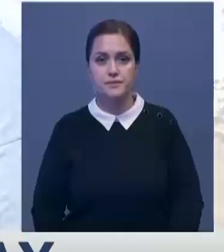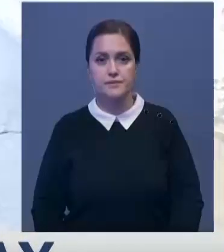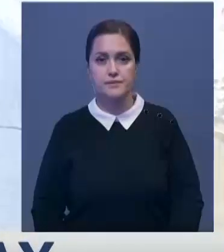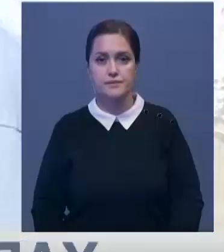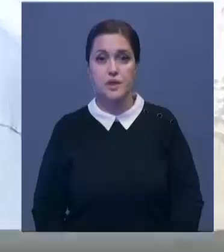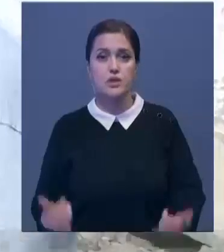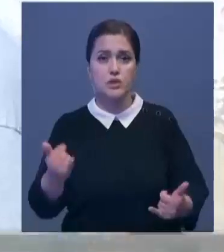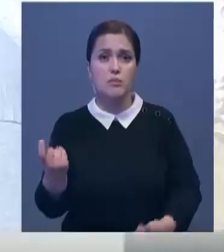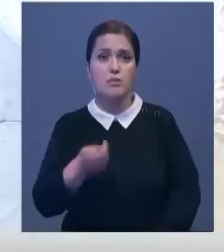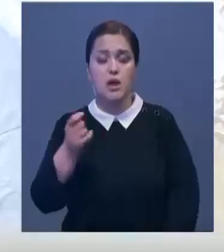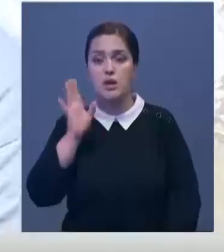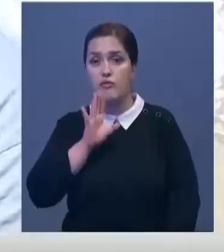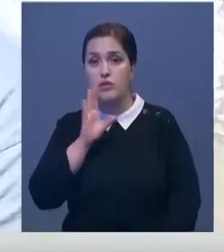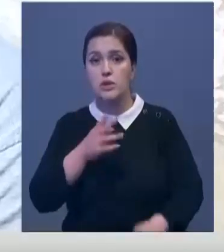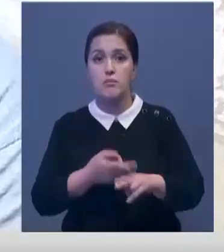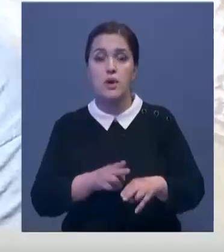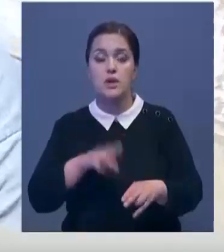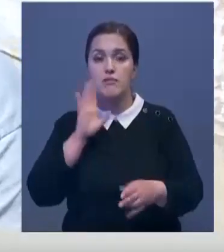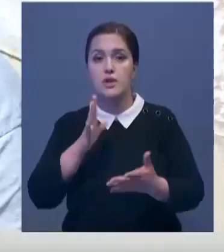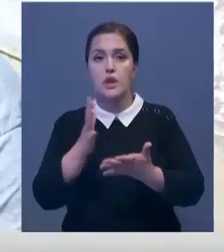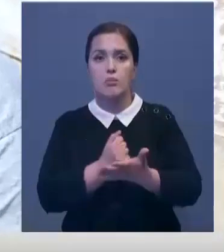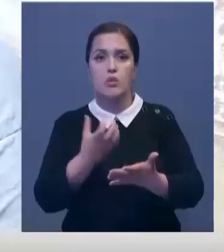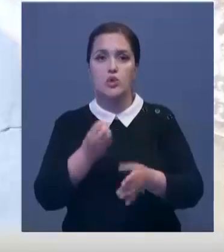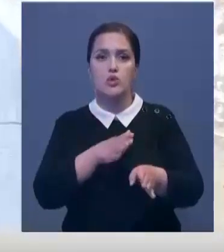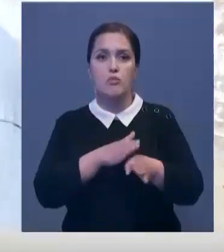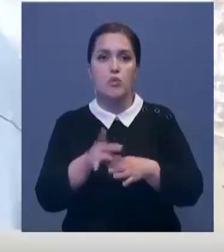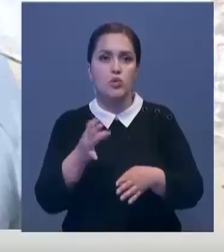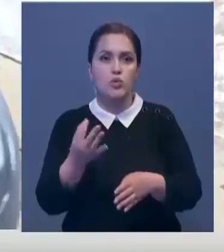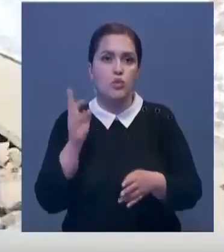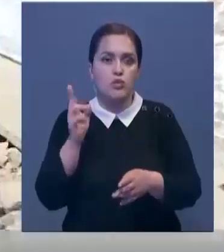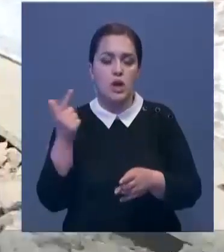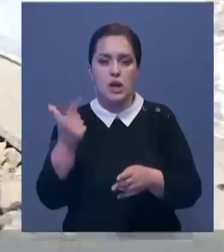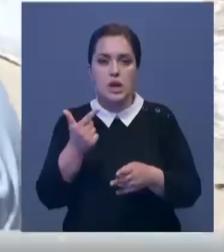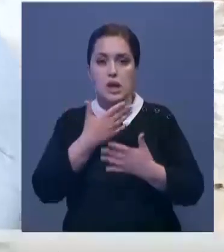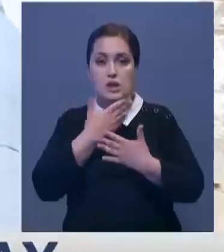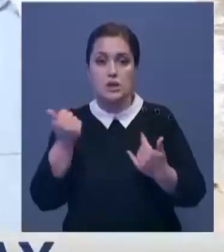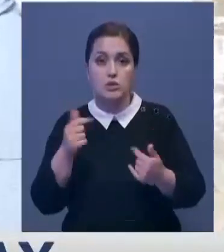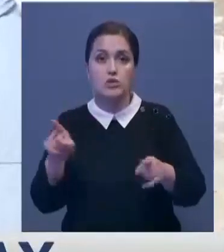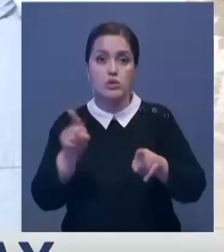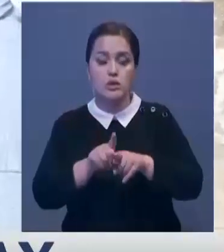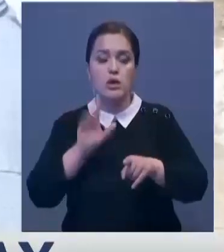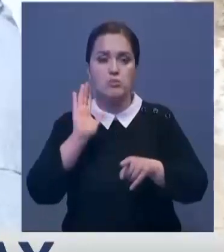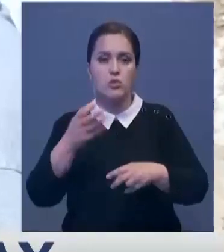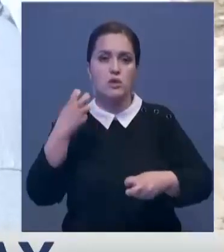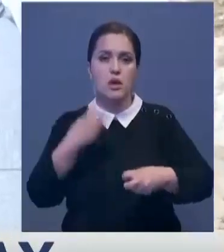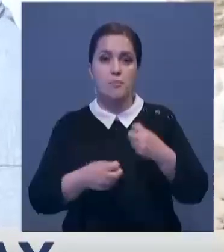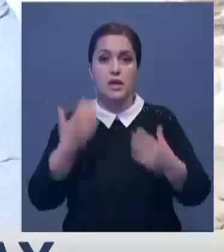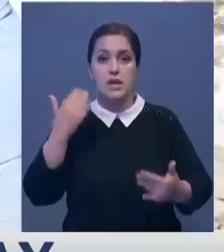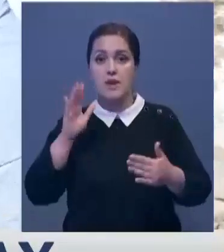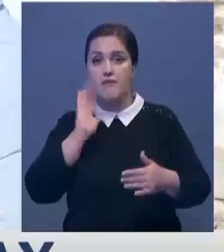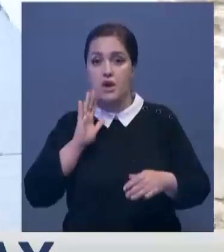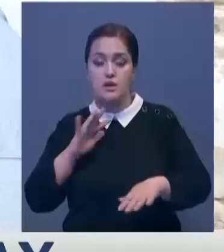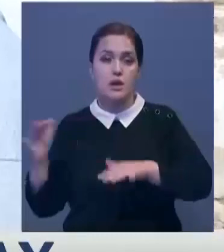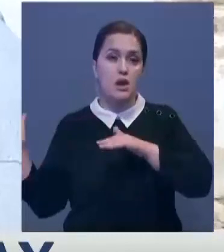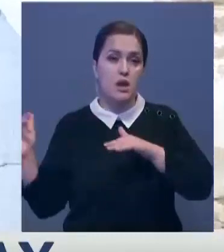Сейчас маловодие, и только поэтому водохранилище еще целое. Но никто не дает гарантии, что так будет продолжаться и дальше. Если хлынет большой